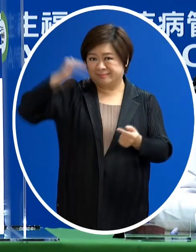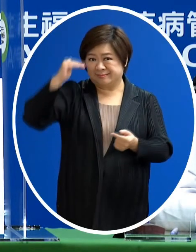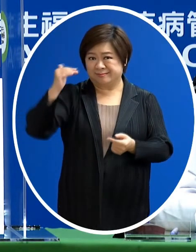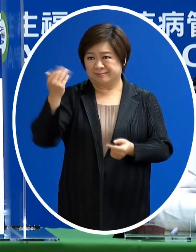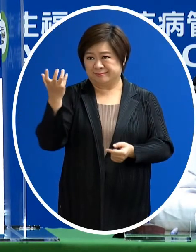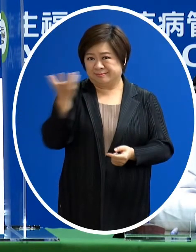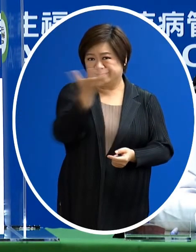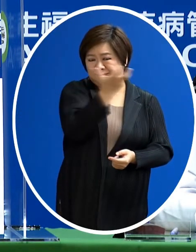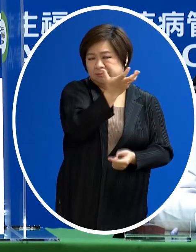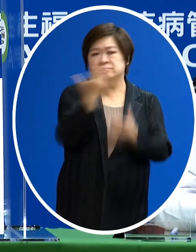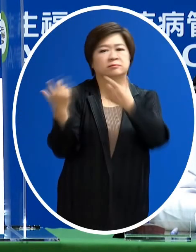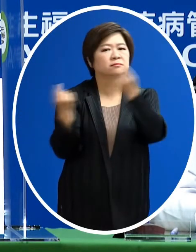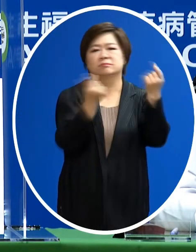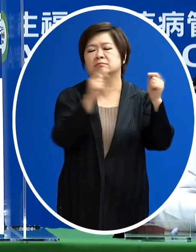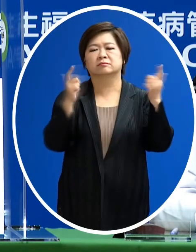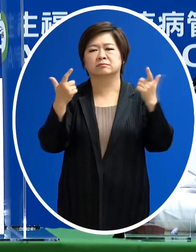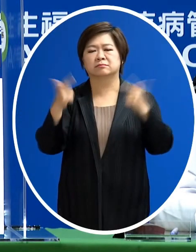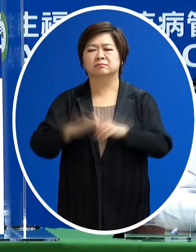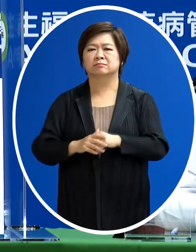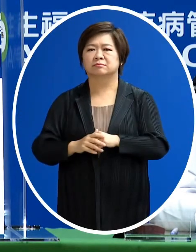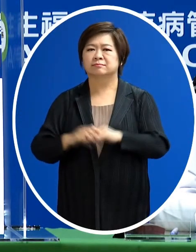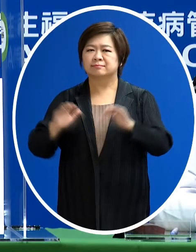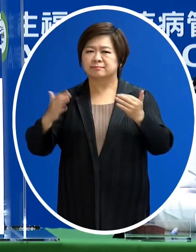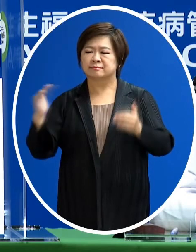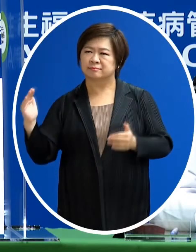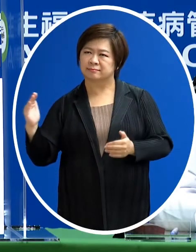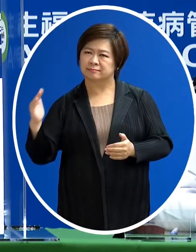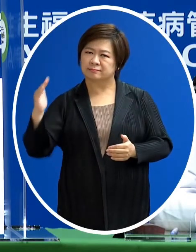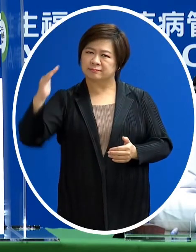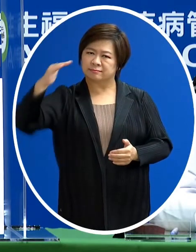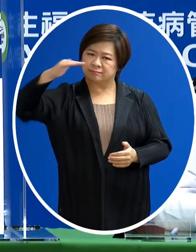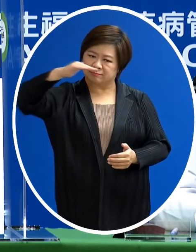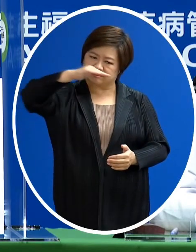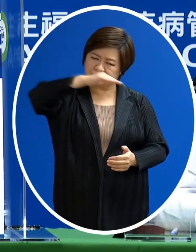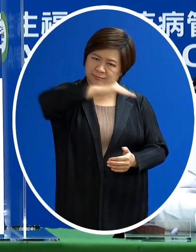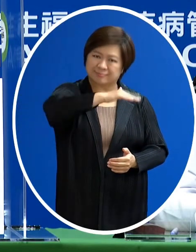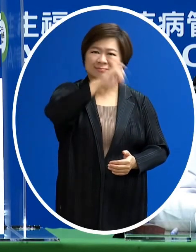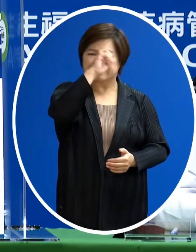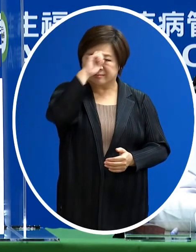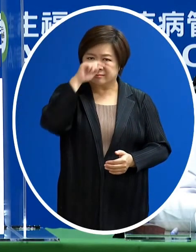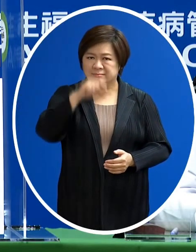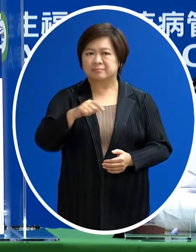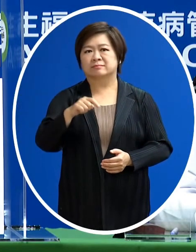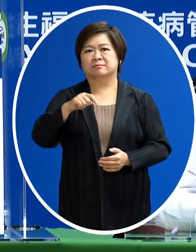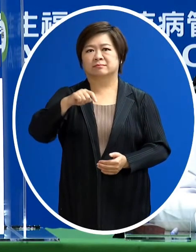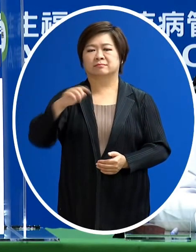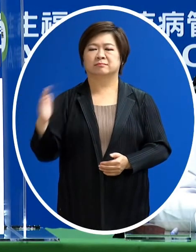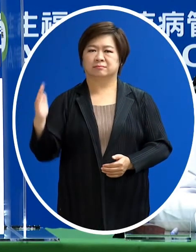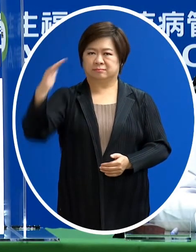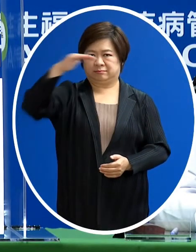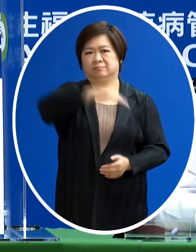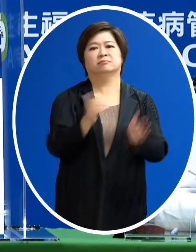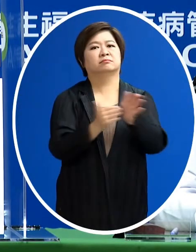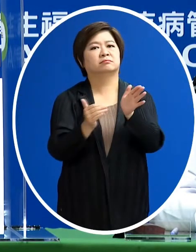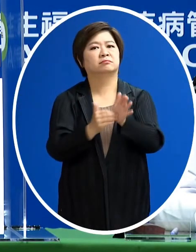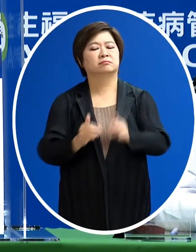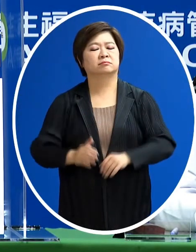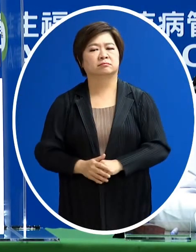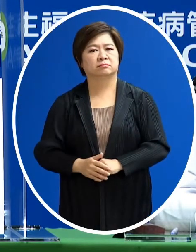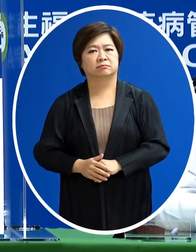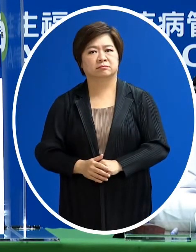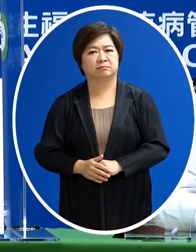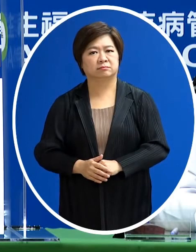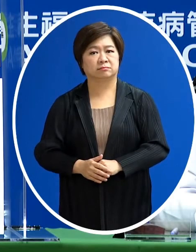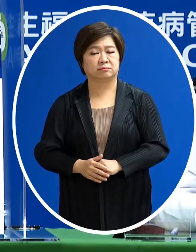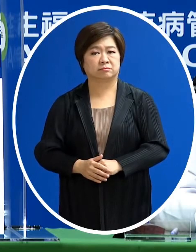一樣 都是一個起來的一個秋林 我們不希望它變成是一個尖山狀那所以我是